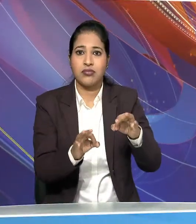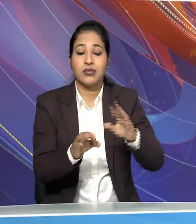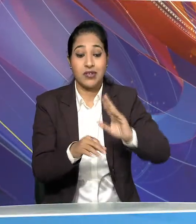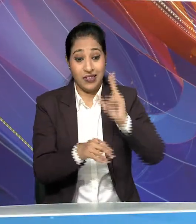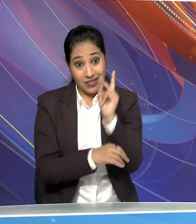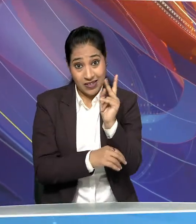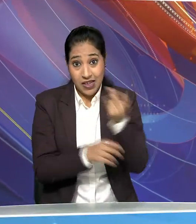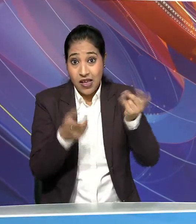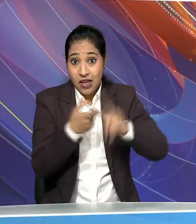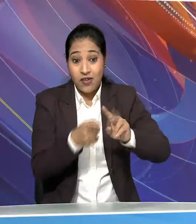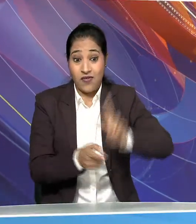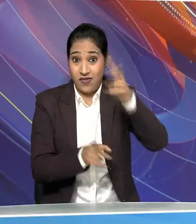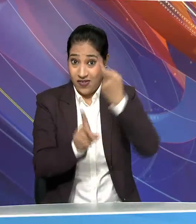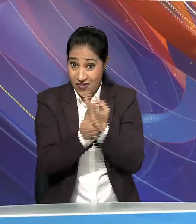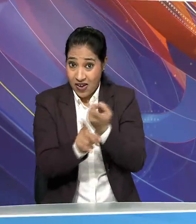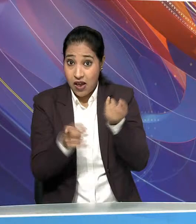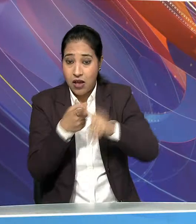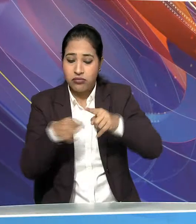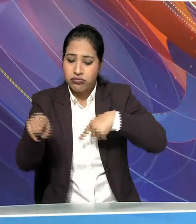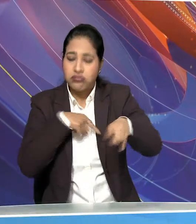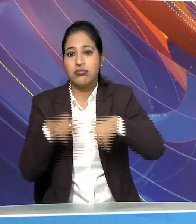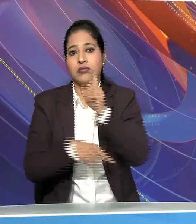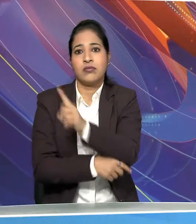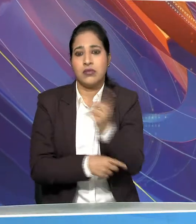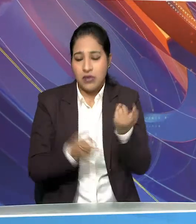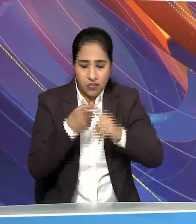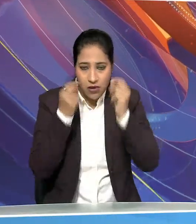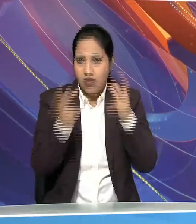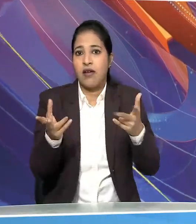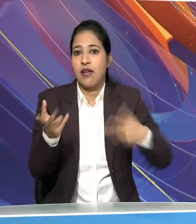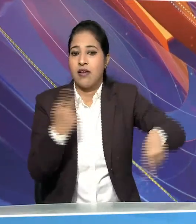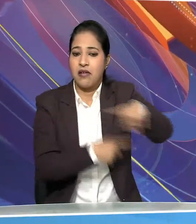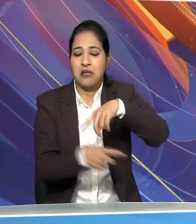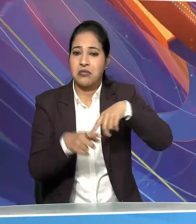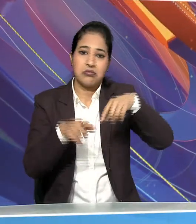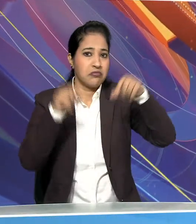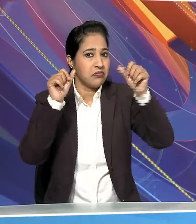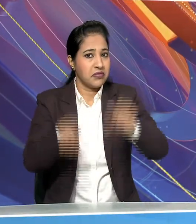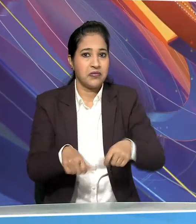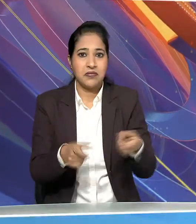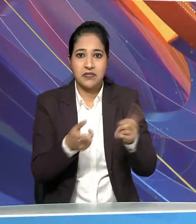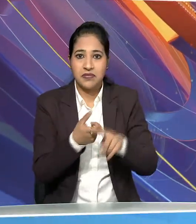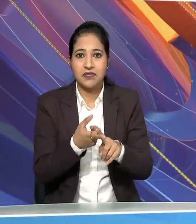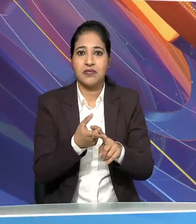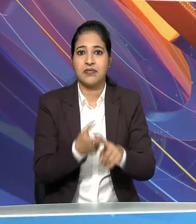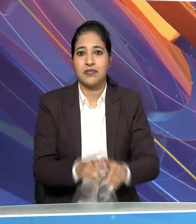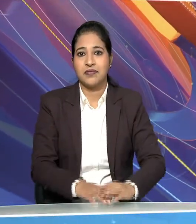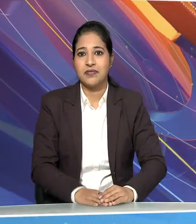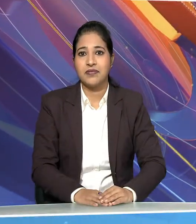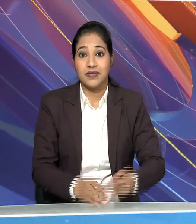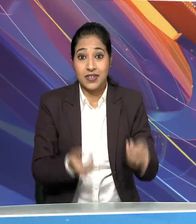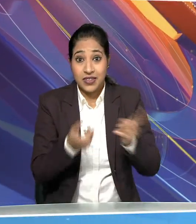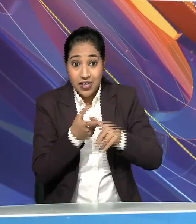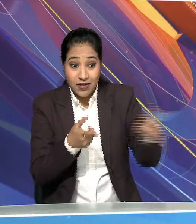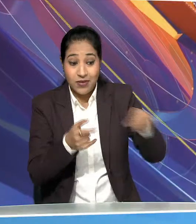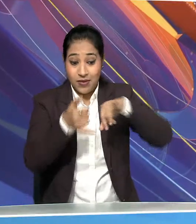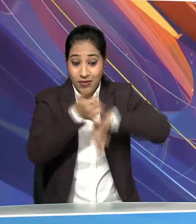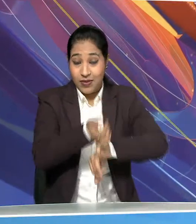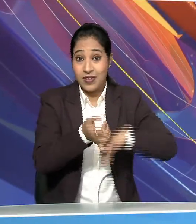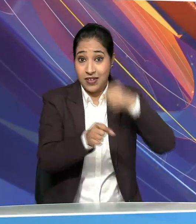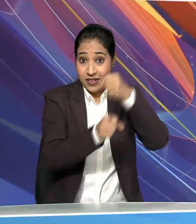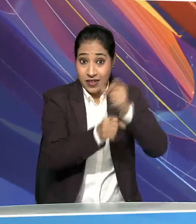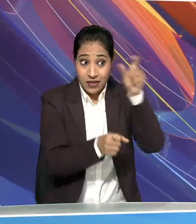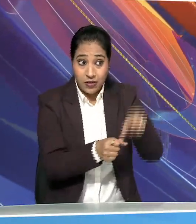जटका विराट कोहली के रूप में लेगा कोहली 11 रन बना कर सेंटनर कर शुकार बने जबकि शुबमंगिन